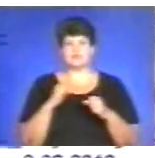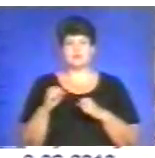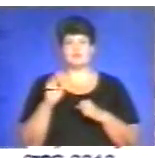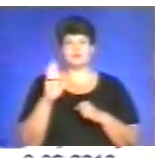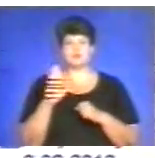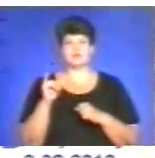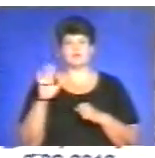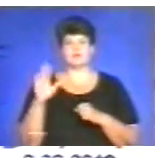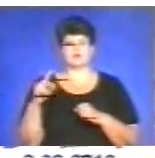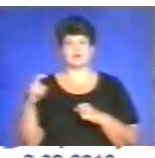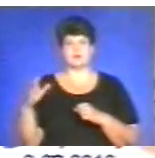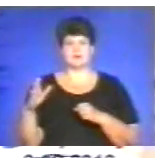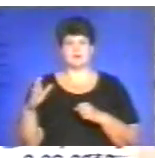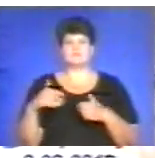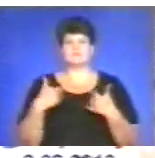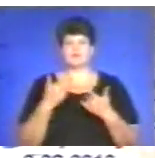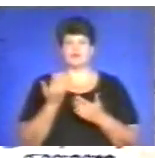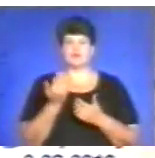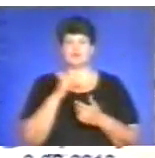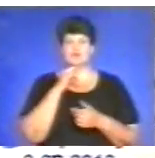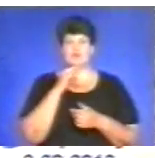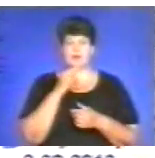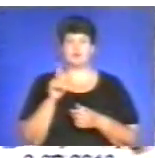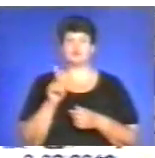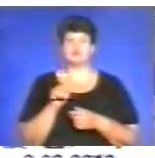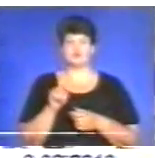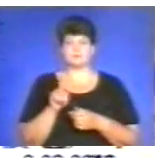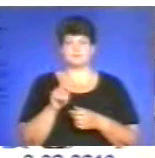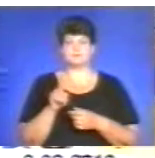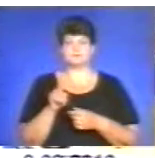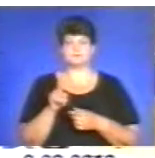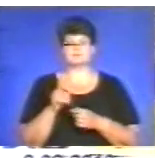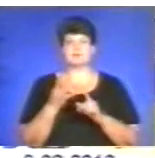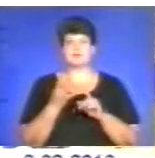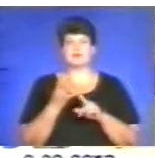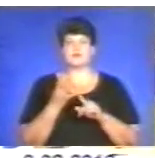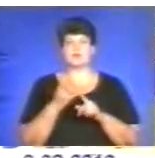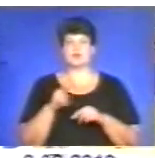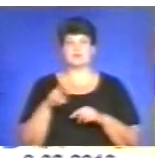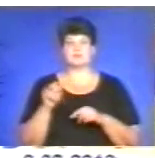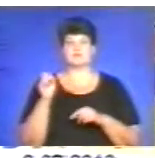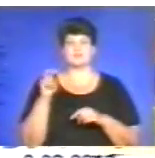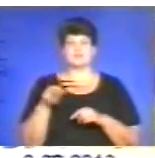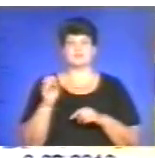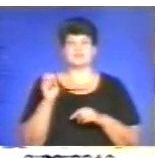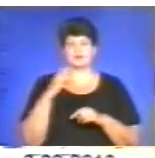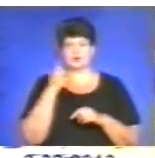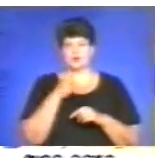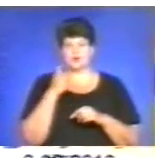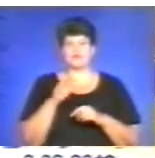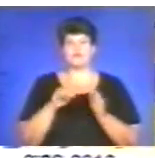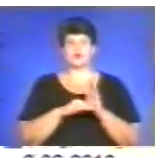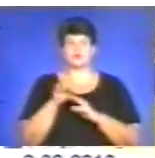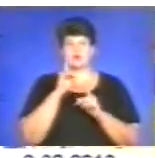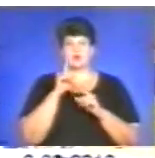Володимир Івахов. Звертаю вашу увагу, що 4 липня 2013 року Верховною Радою